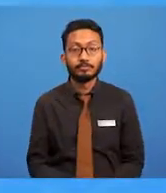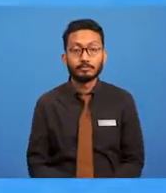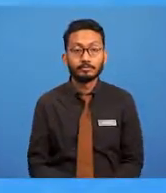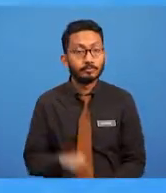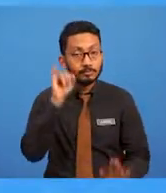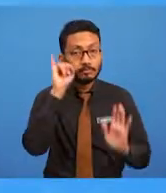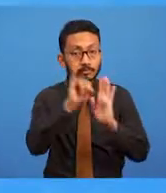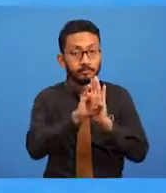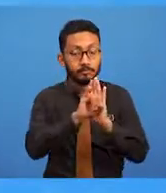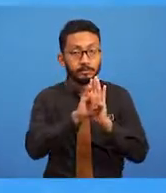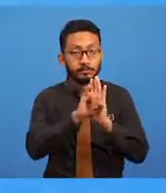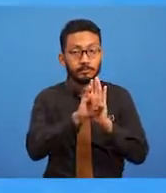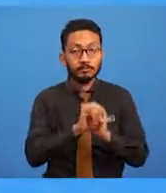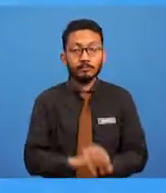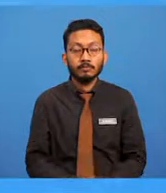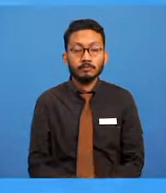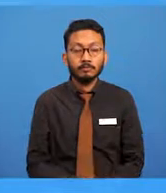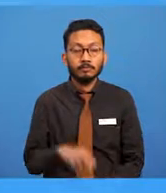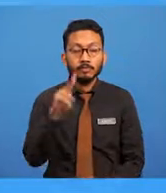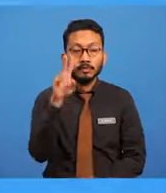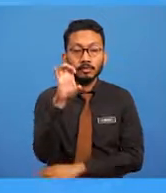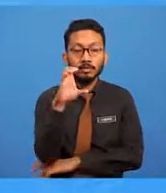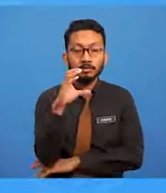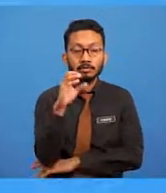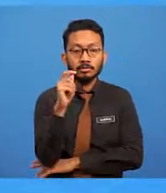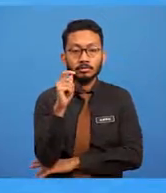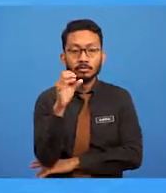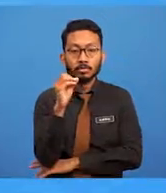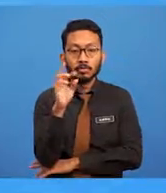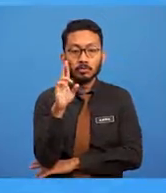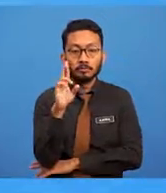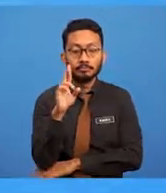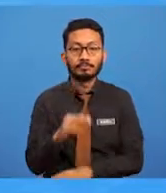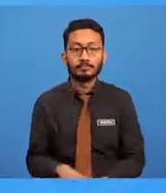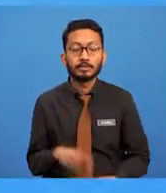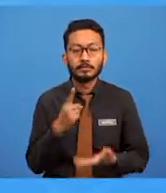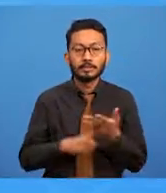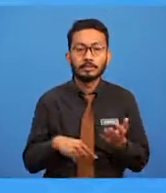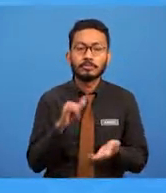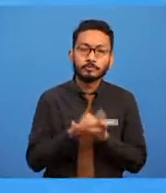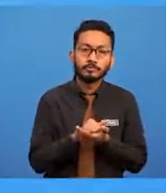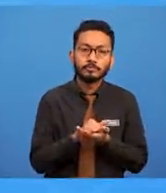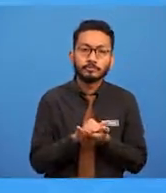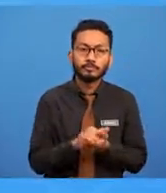jenis image vector. apa itu grafik vector?